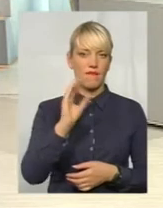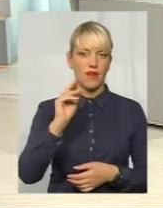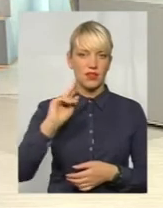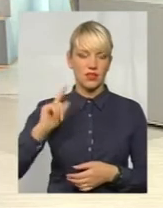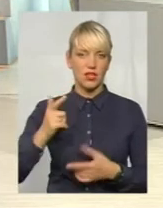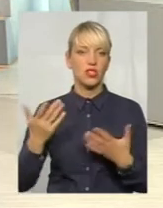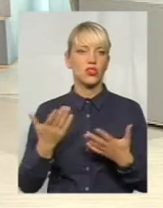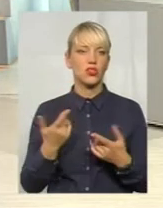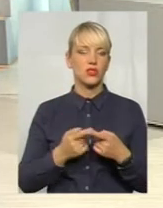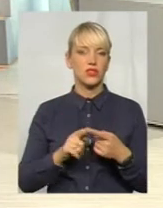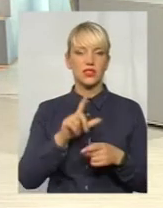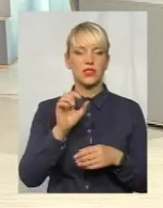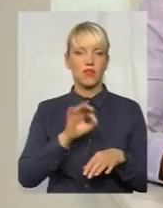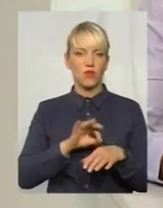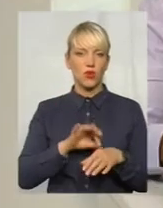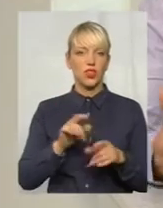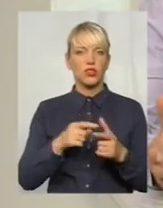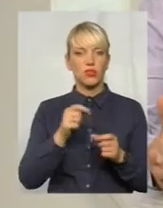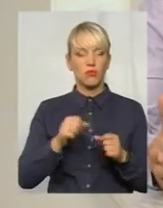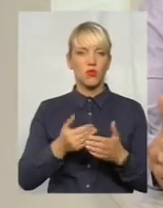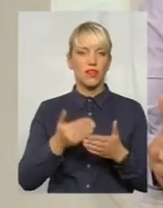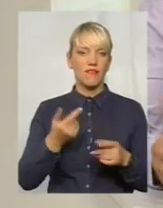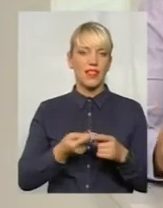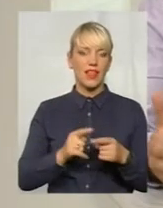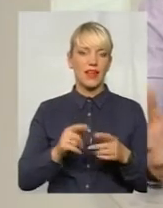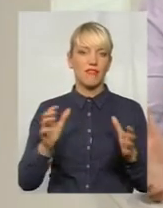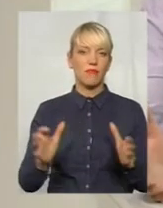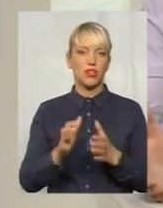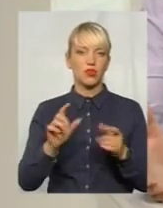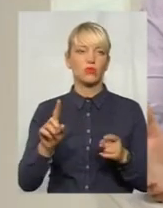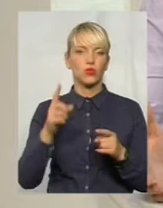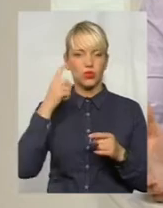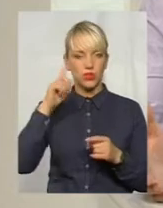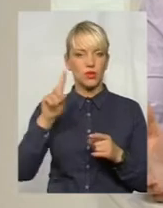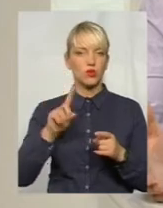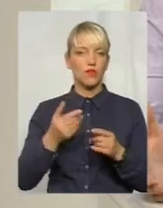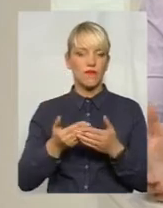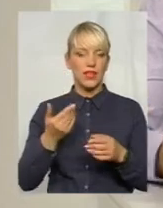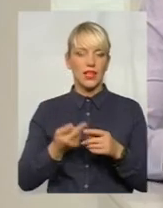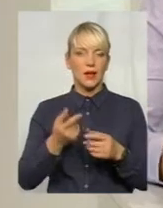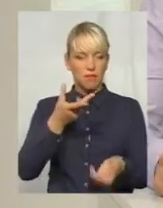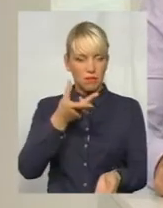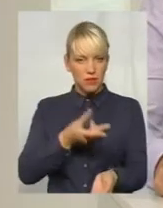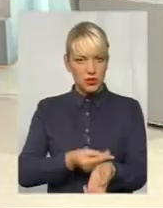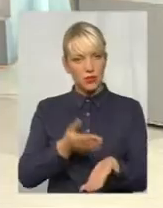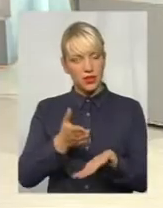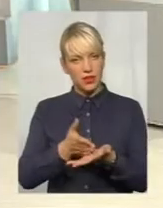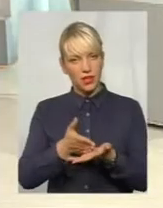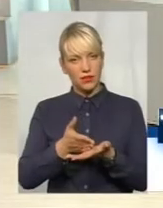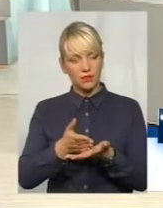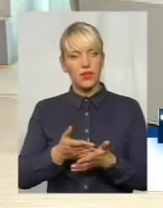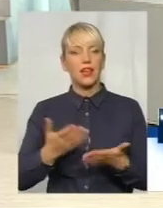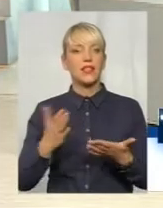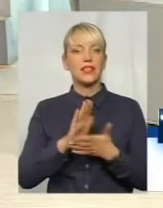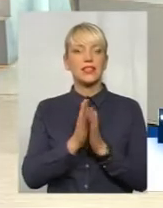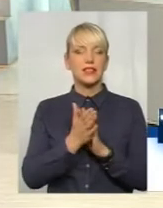І взагалі, чим можна від неї якось вберегтися? Тому що я знаю, що від неї є щеплення, так? І який стан цієї